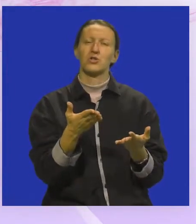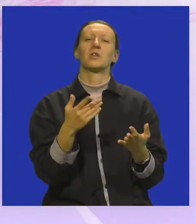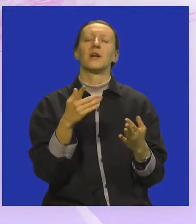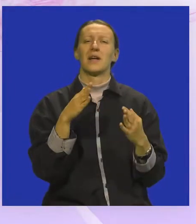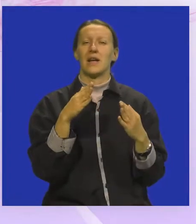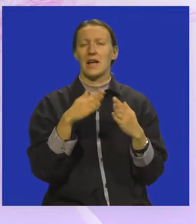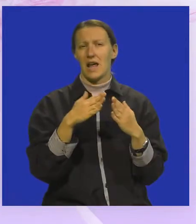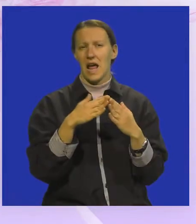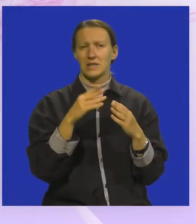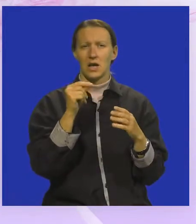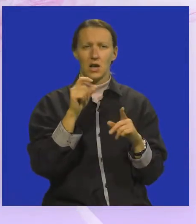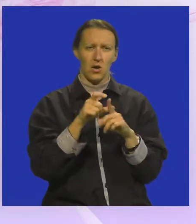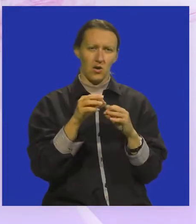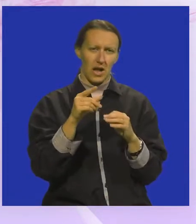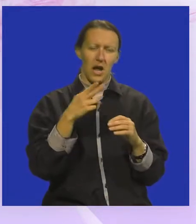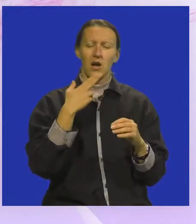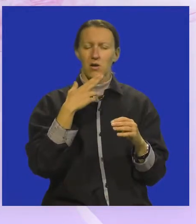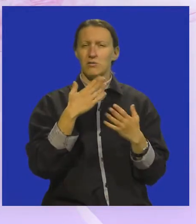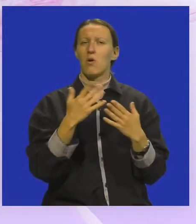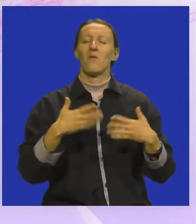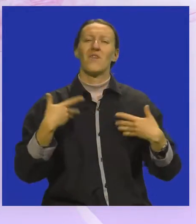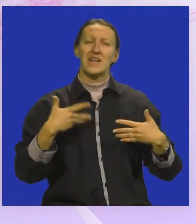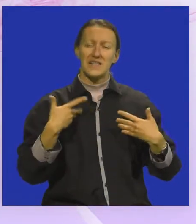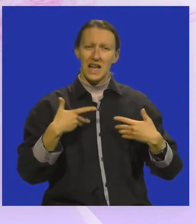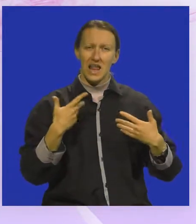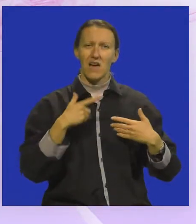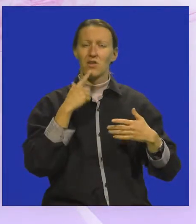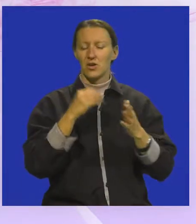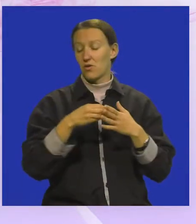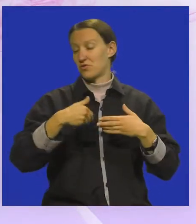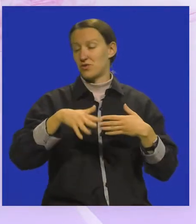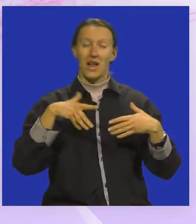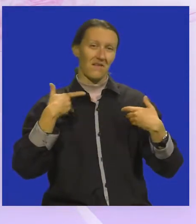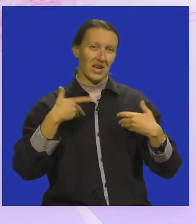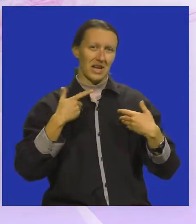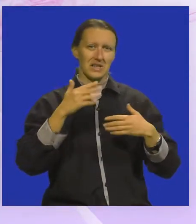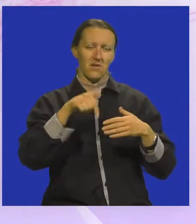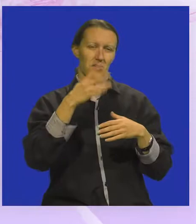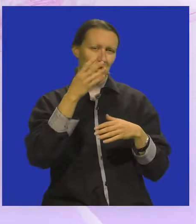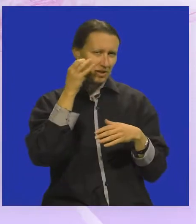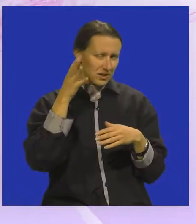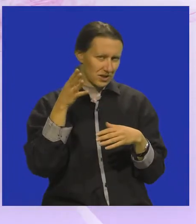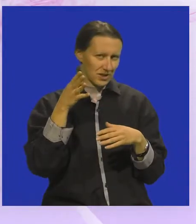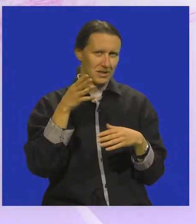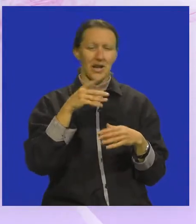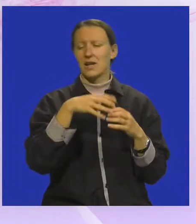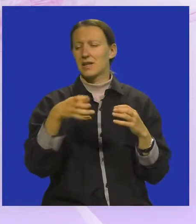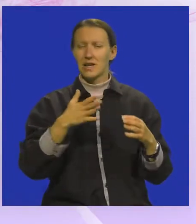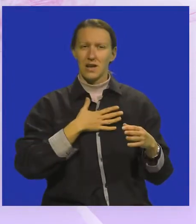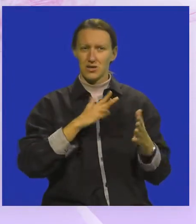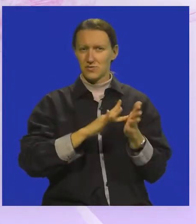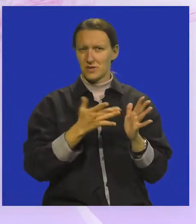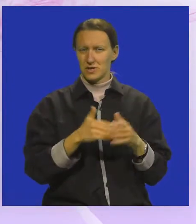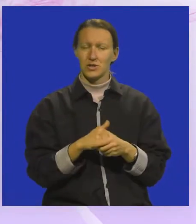Odari, kojom smo uveseljavali i uveseljavamo djecu tijekom ova četiri dana trajanja naše